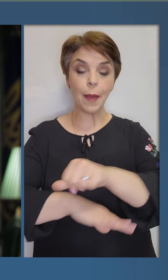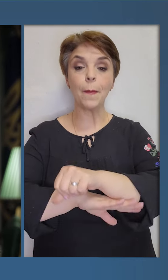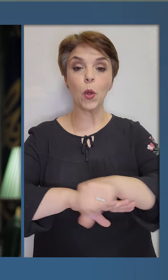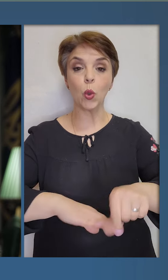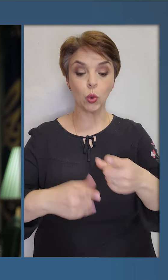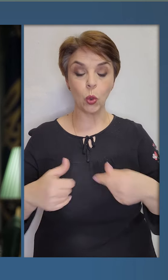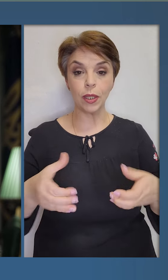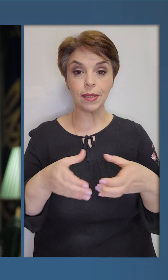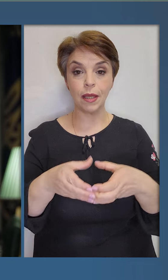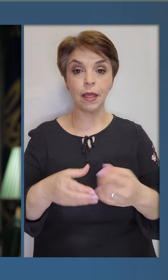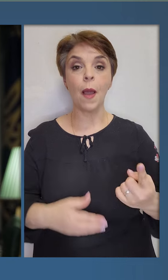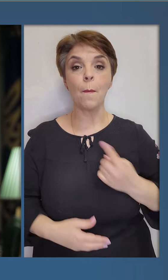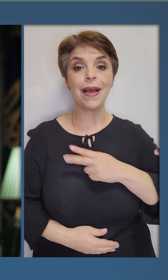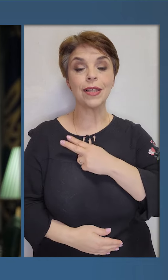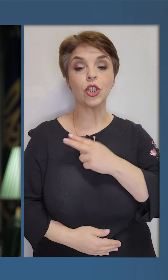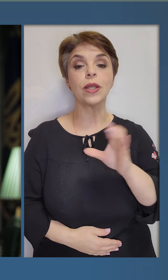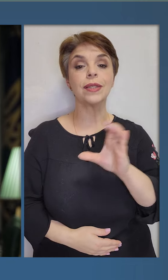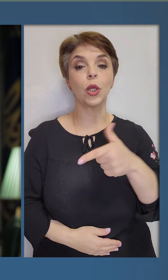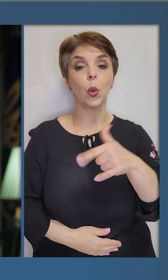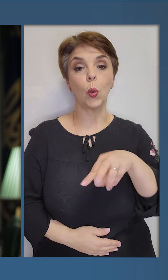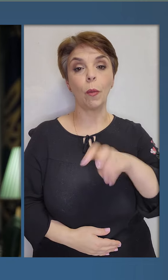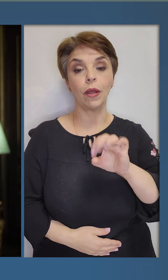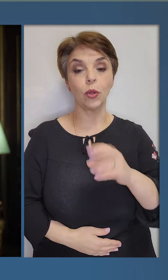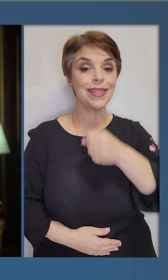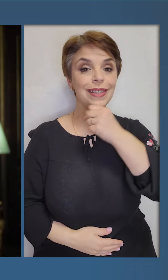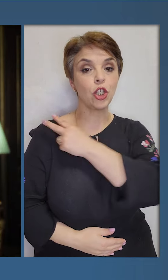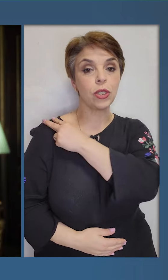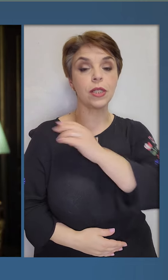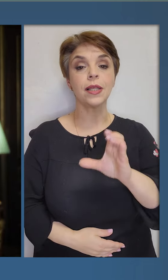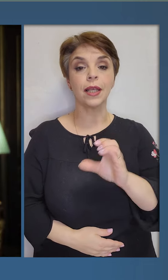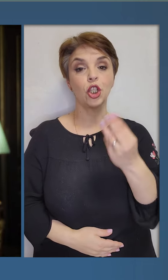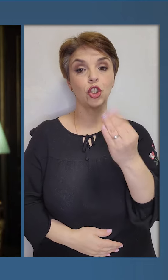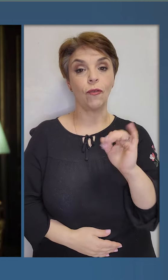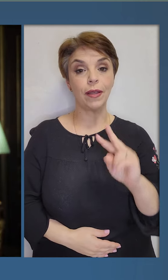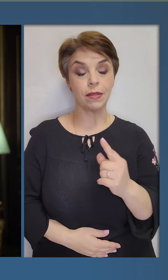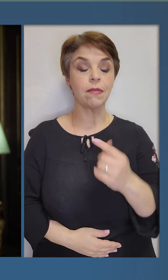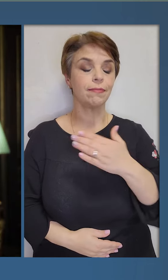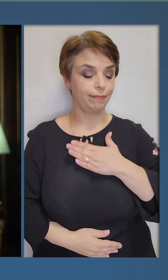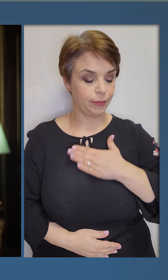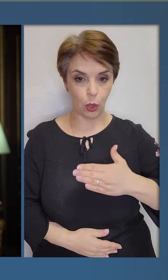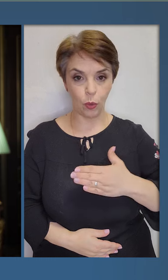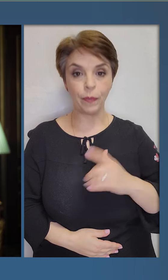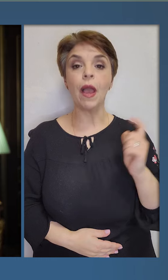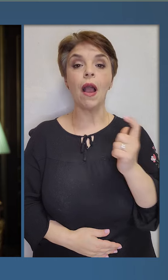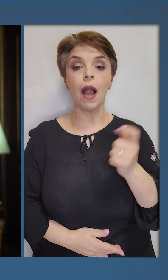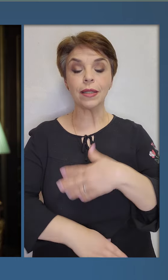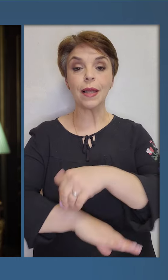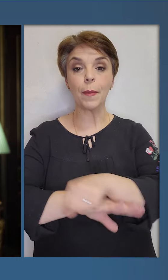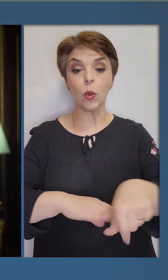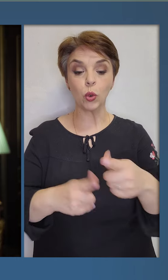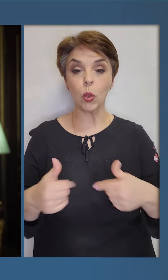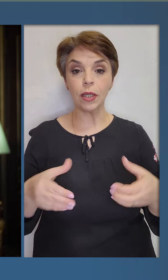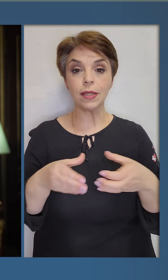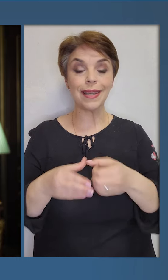прикордонний загін майстер-сержант Сергій Гоменко, старший сержант Сергій Швець, дякую. Харківський